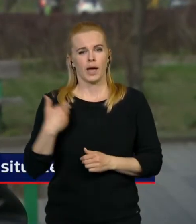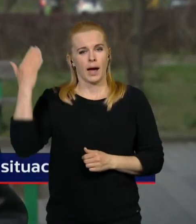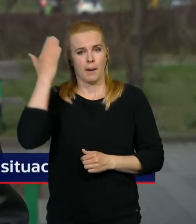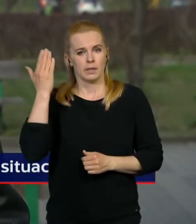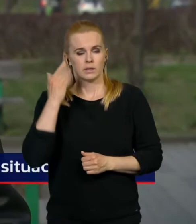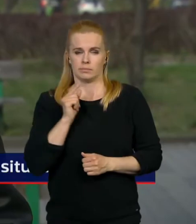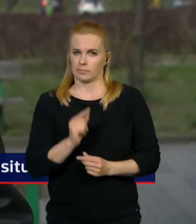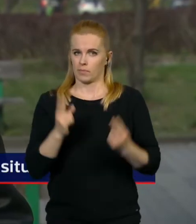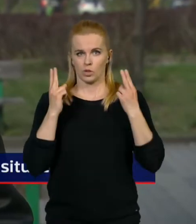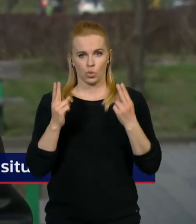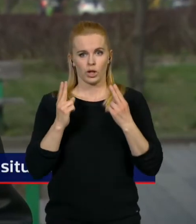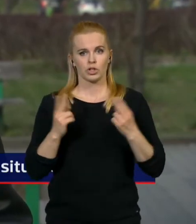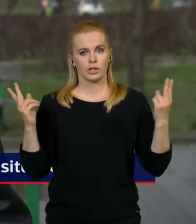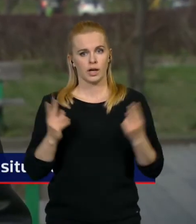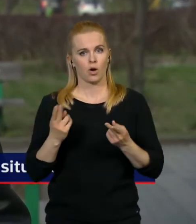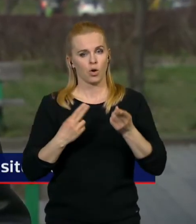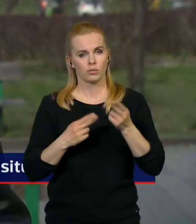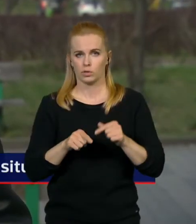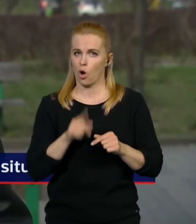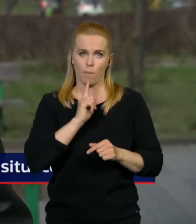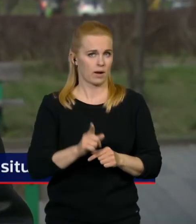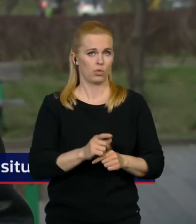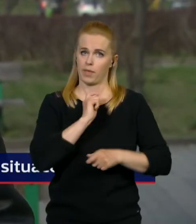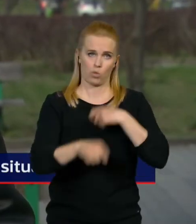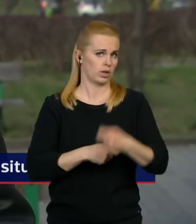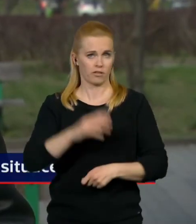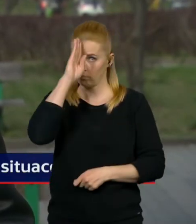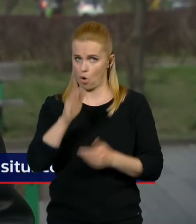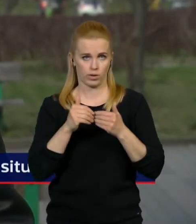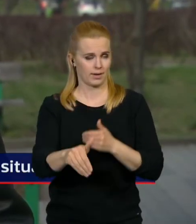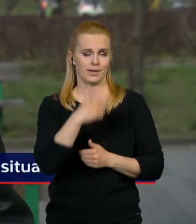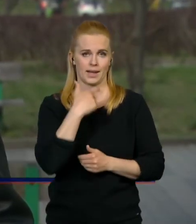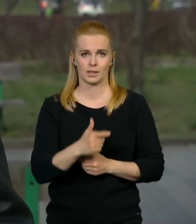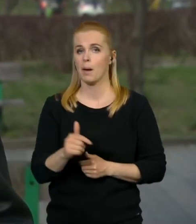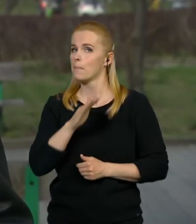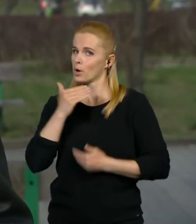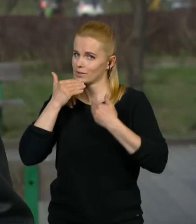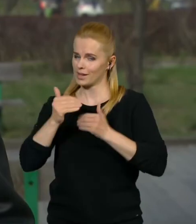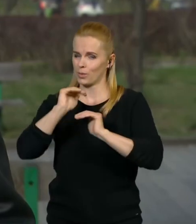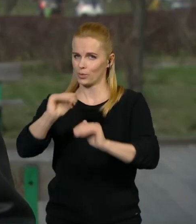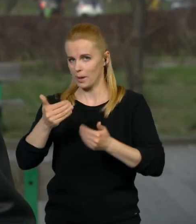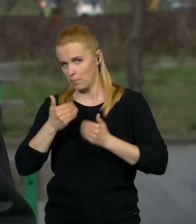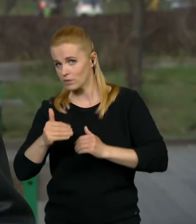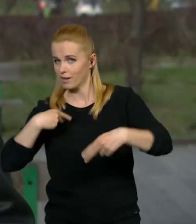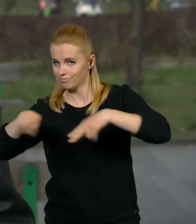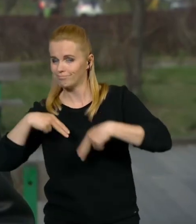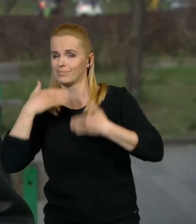dohromady nebyla, nebyla prosazena v pondělí. Matematik René Levínský, děkuju vám, že jste byl naším hostem.